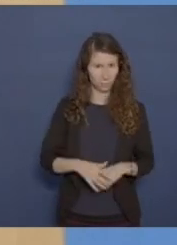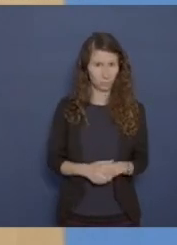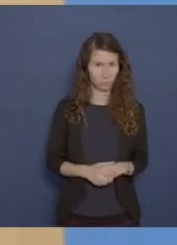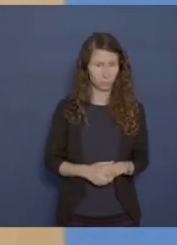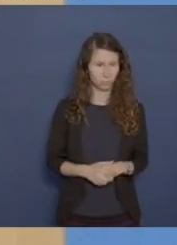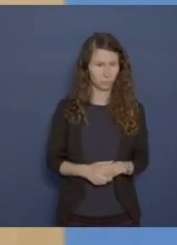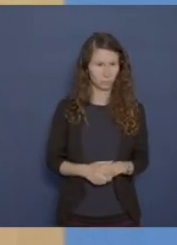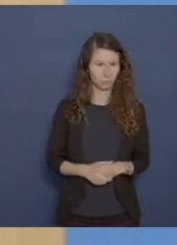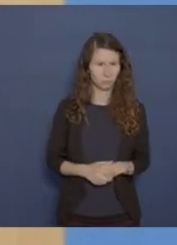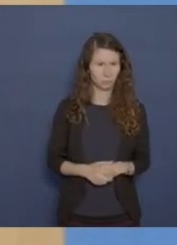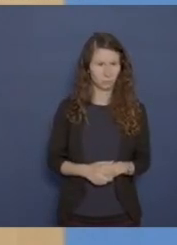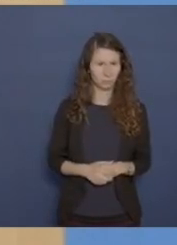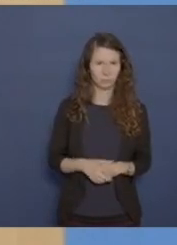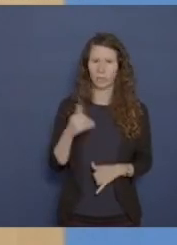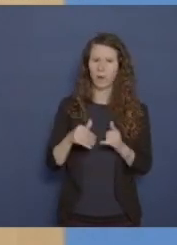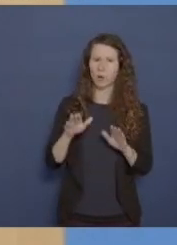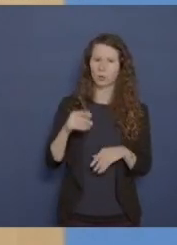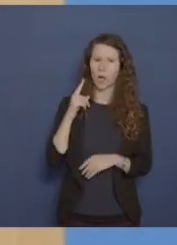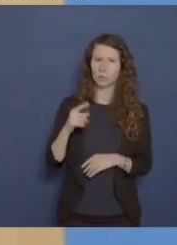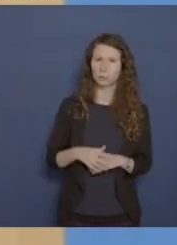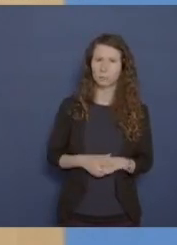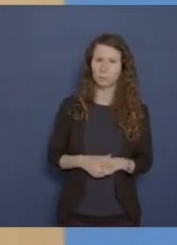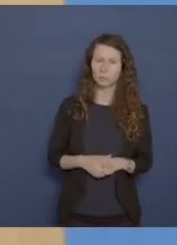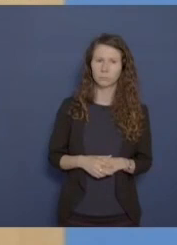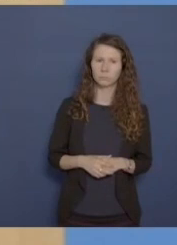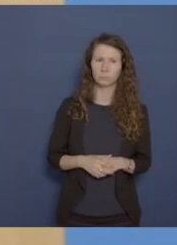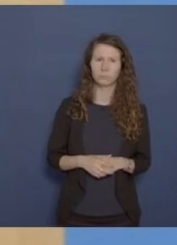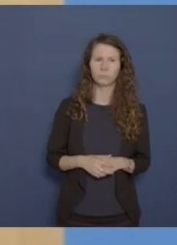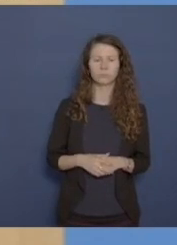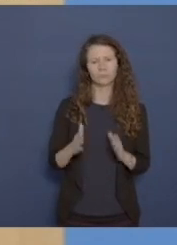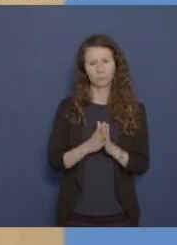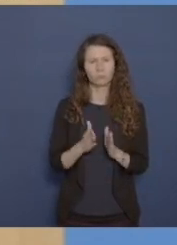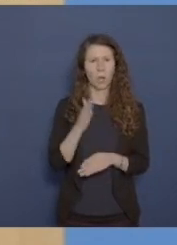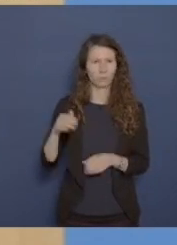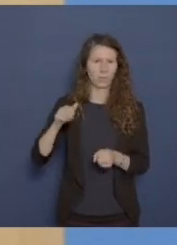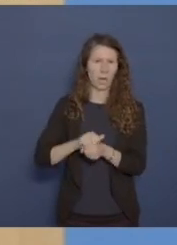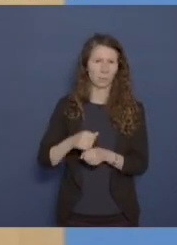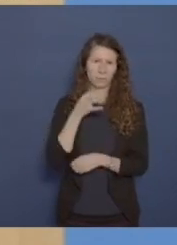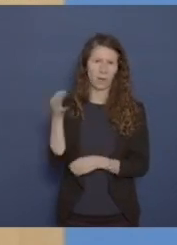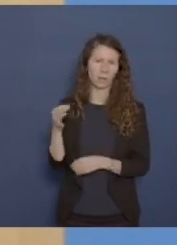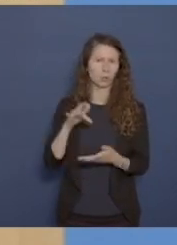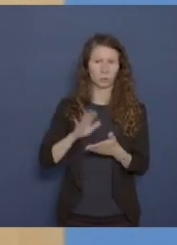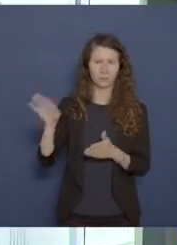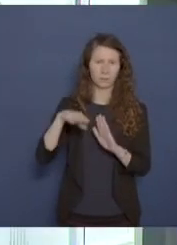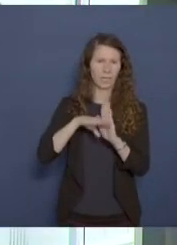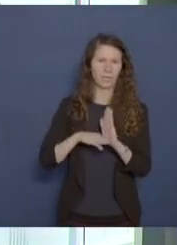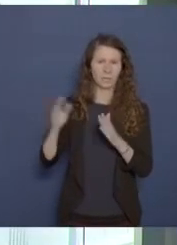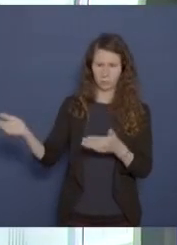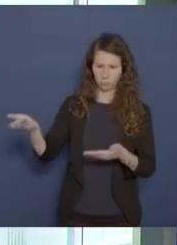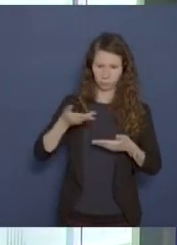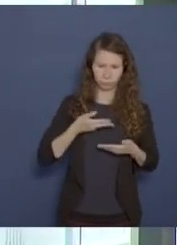Frau Ungrath. Darüber würde ich gerne ans Auswärtige Amt verweisen, weil wir ja die Richtlinien vom Auswärtigen Amt bekommen,